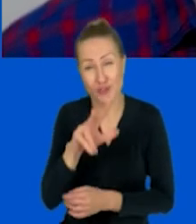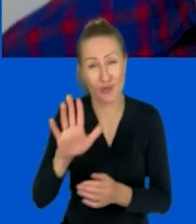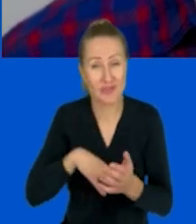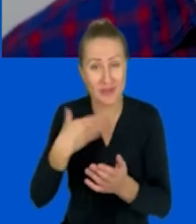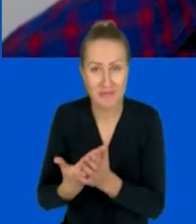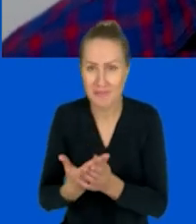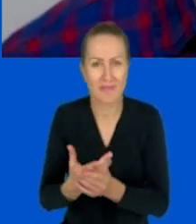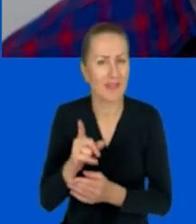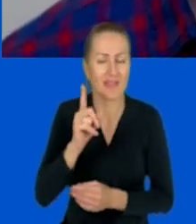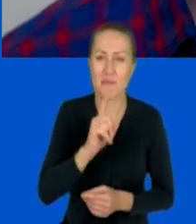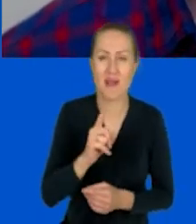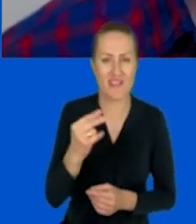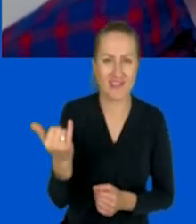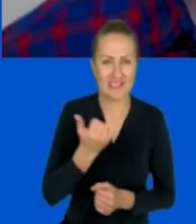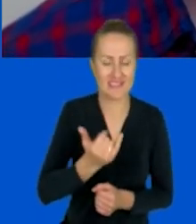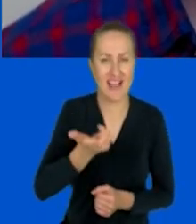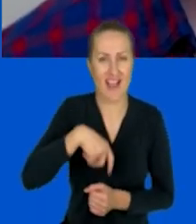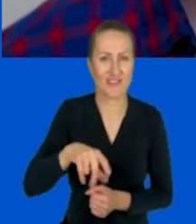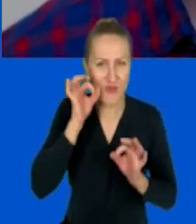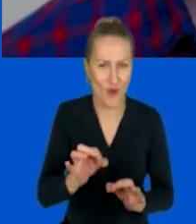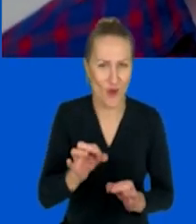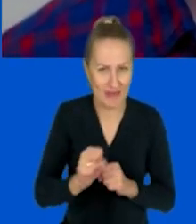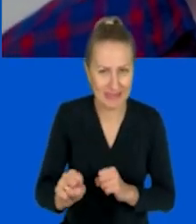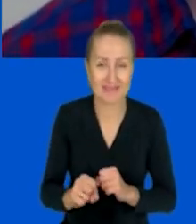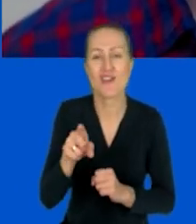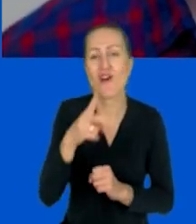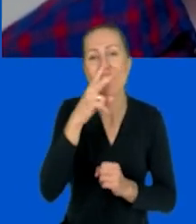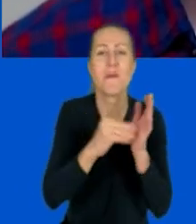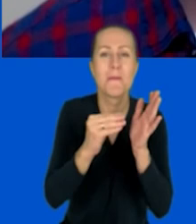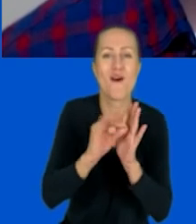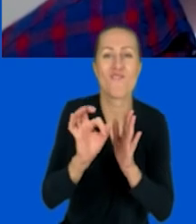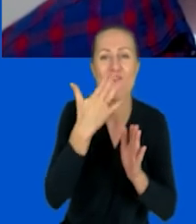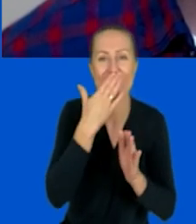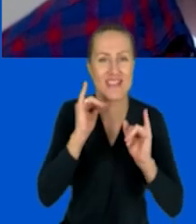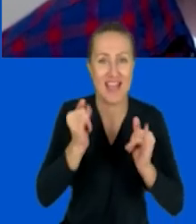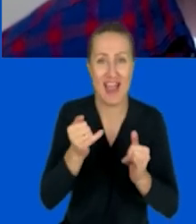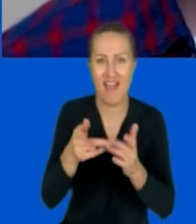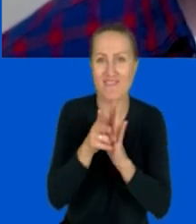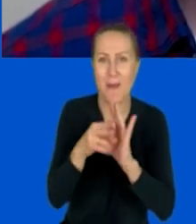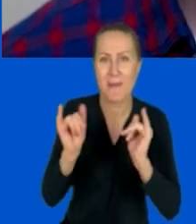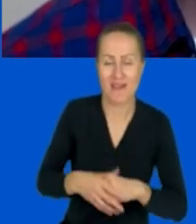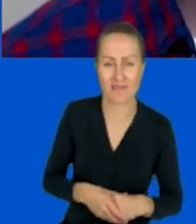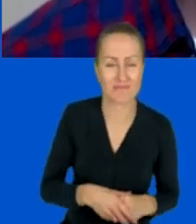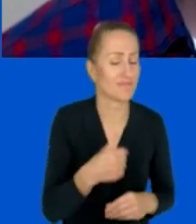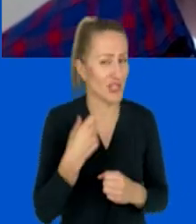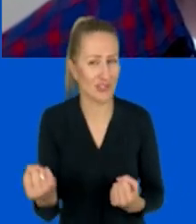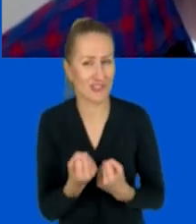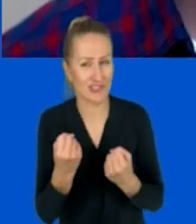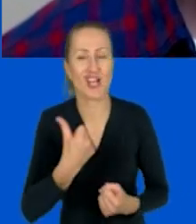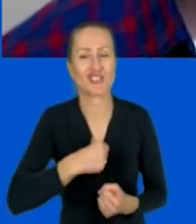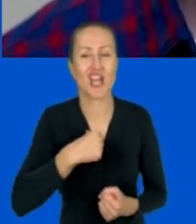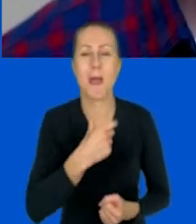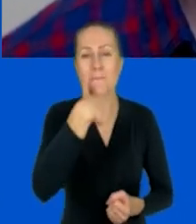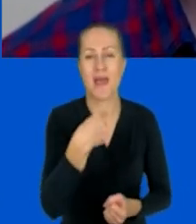to nie do końca zawsze nam służy. Jaka jest Twoja praktyka i jak z tą kamerą? Ja staram się nie patrzeć na siebie w ogóle.